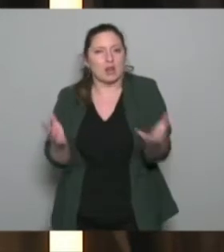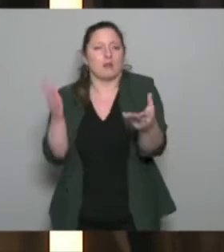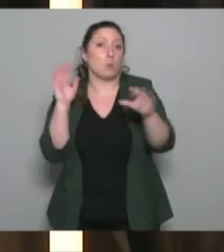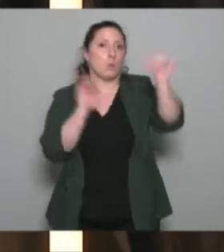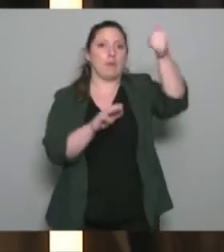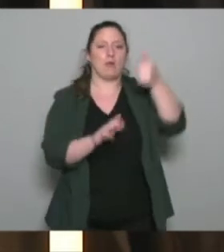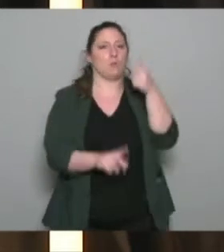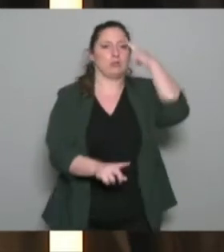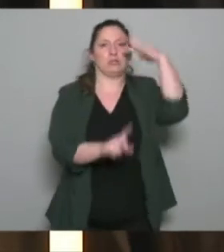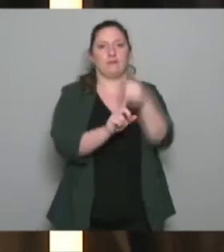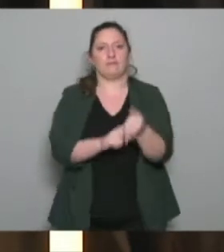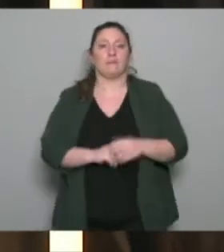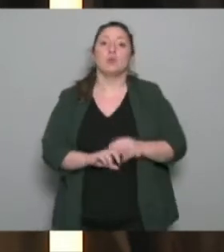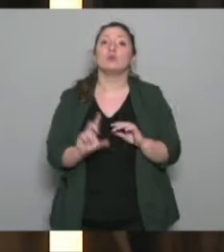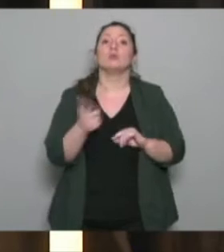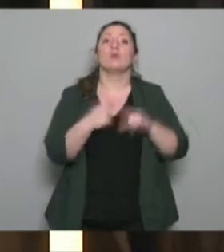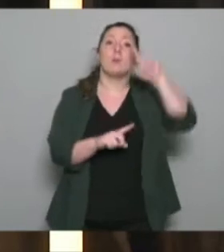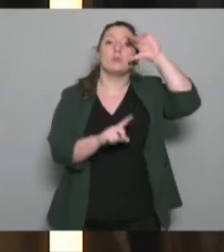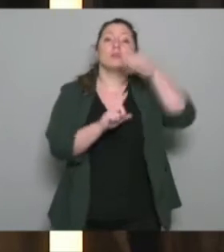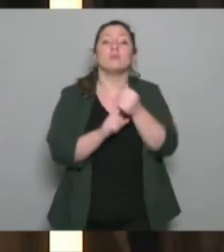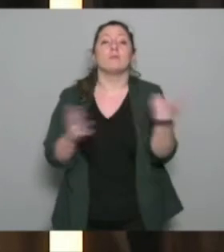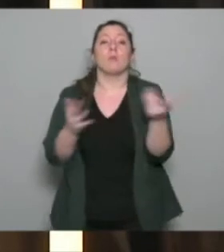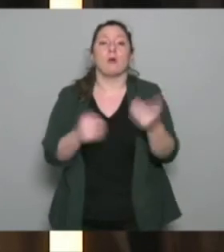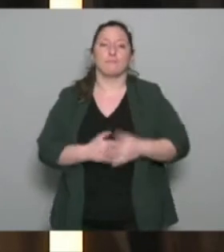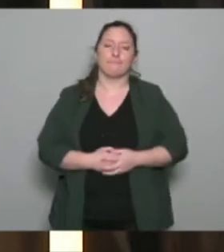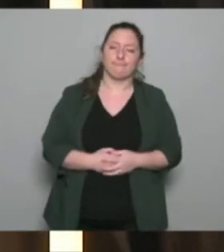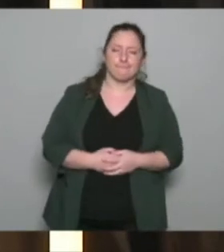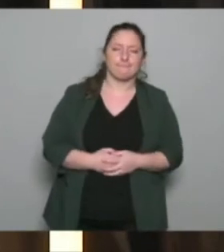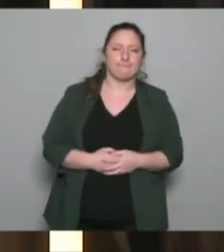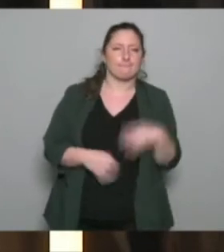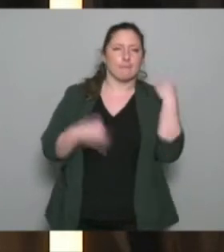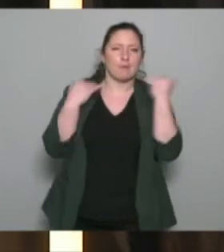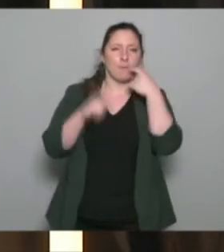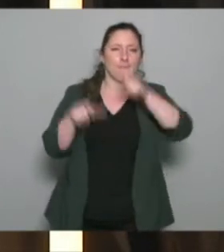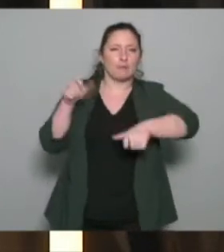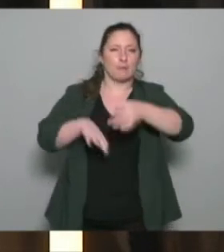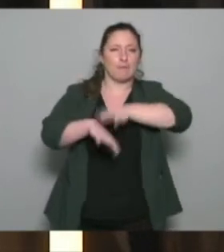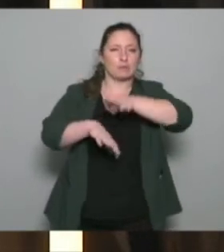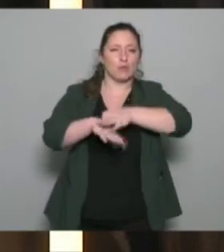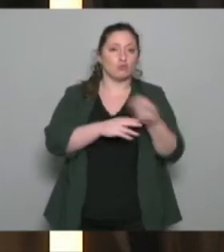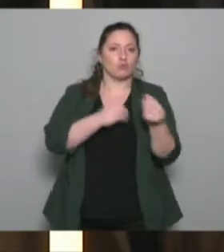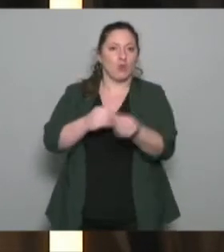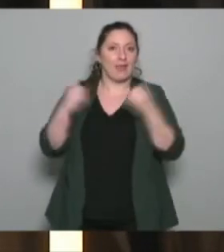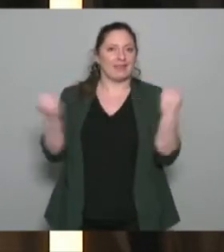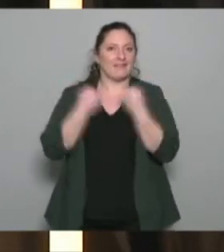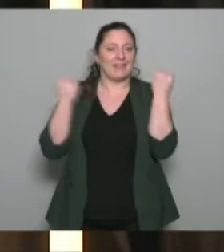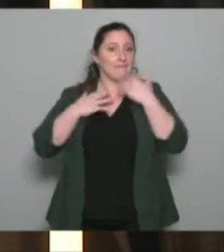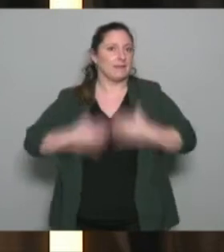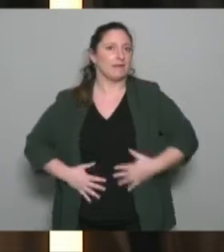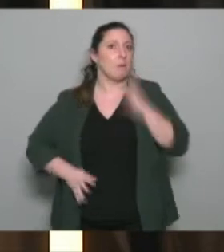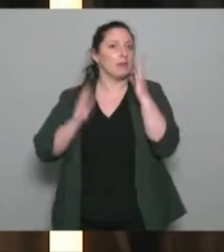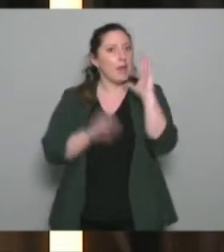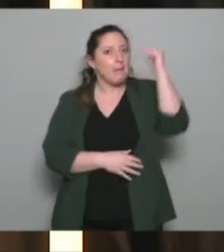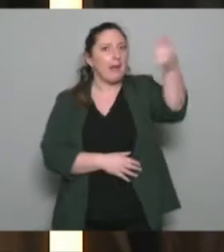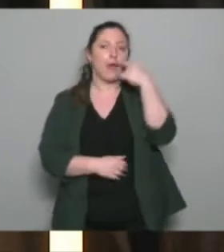objectif était de dire, si je rajoute de l'activité physique à ces personnes-là, est-ce qu'elles vont rentrer plus vite à la maison ?